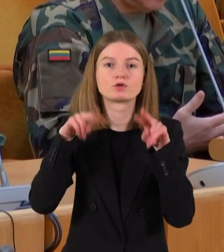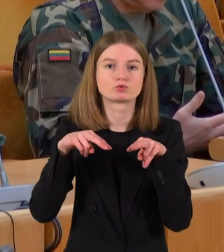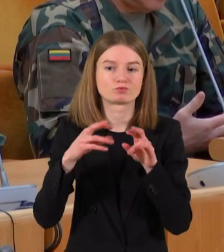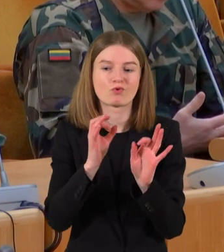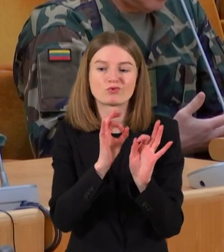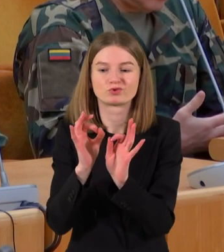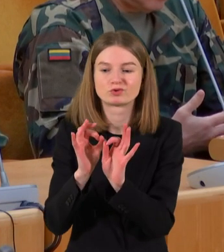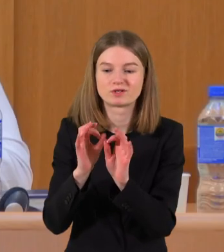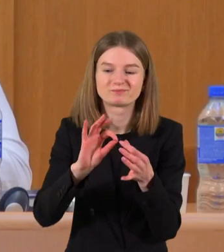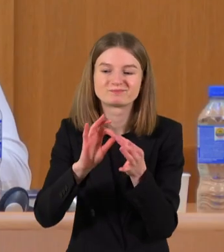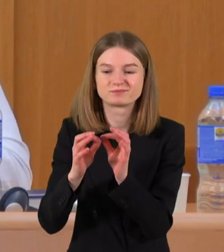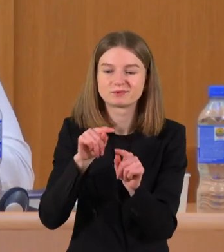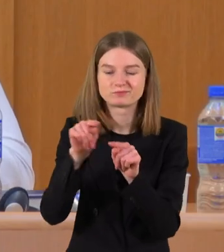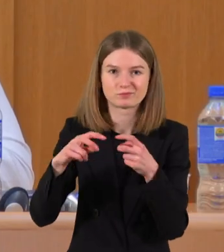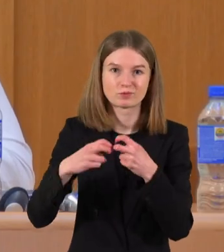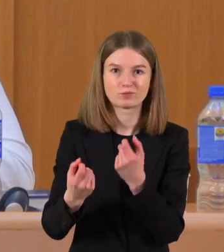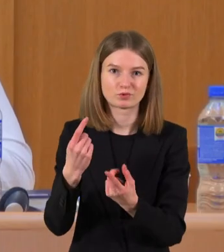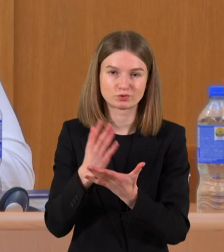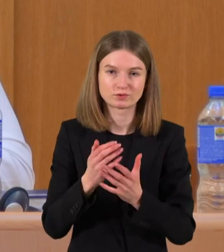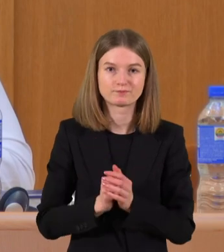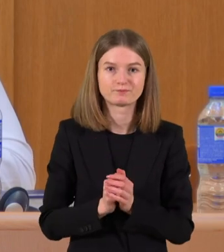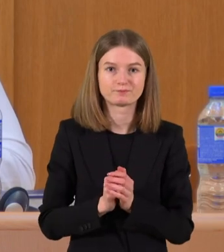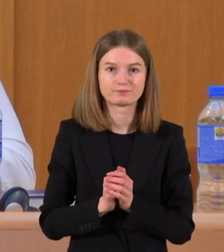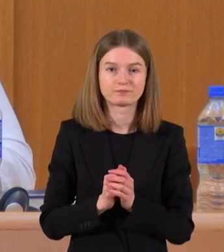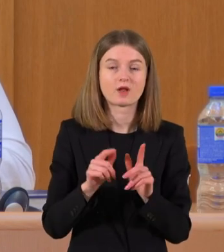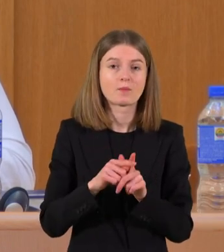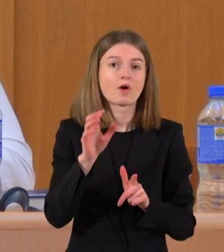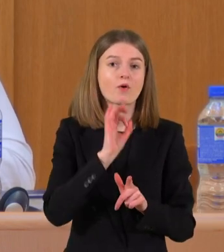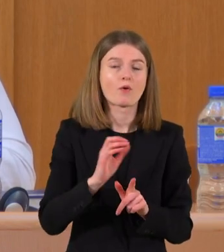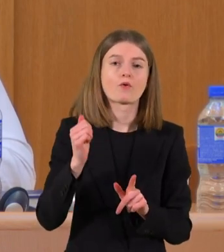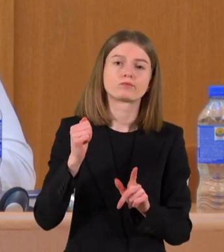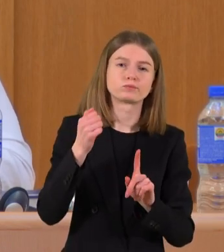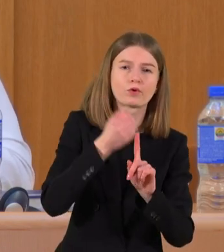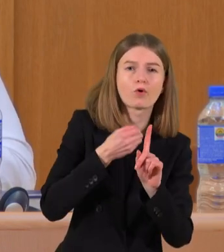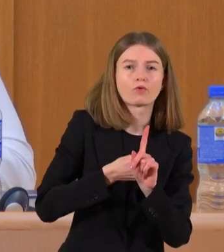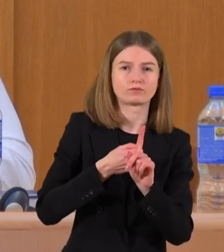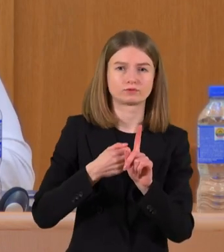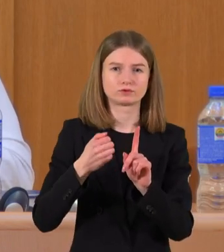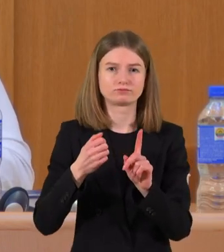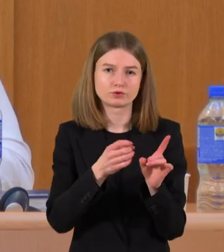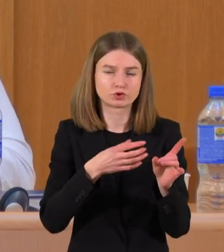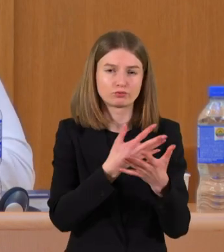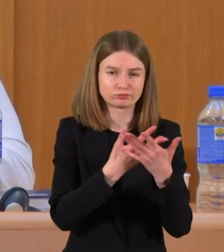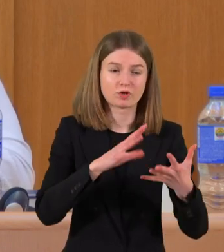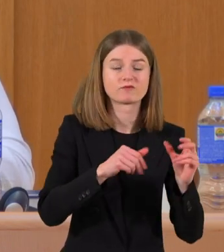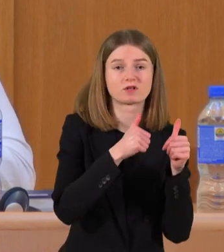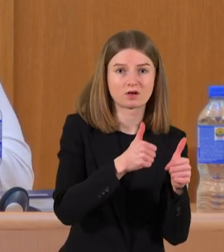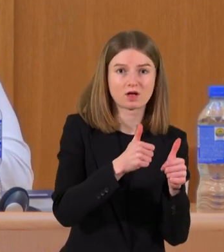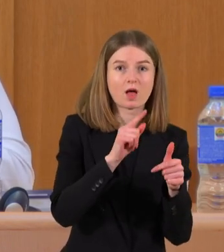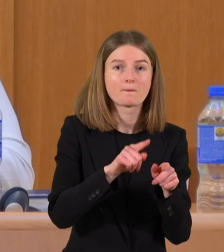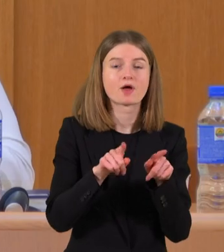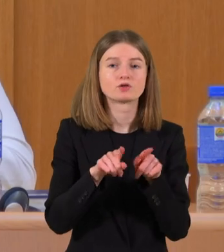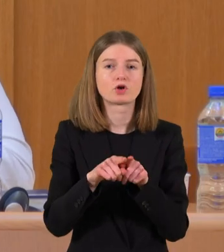diskusijų negu atsakymų. Aišku, kai kalba vėkovinius, Šaulius yra viskas kaip ir daugiau mažiau aišku, kai kalbėjo apie komendantinius,